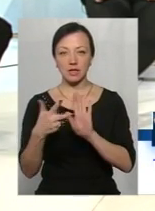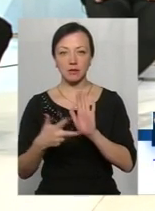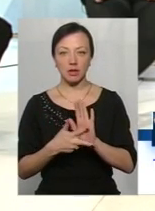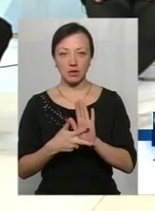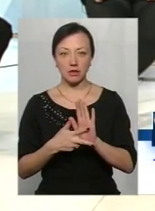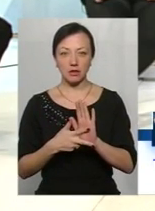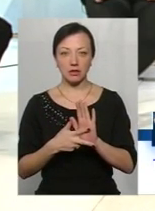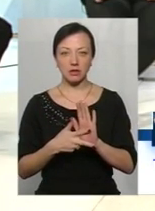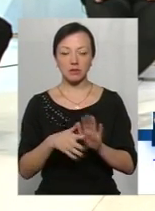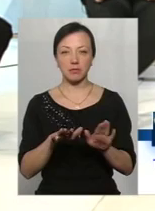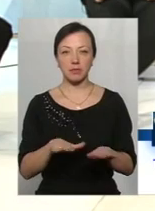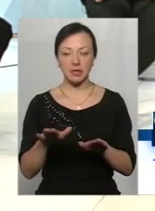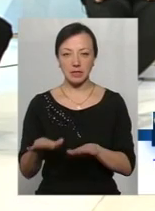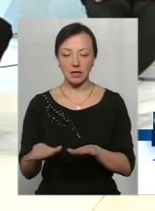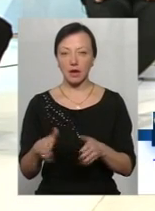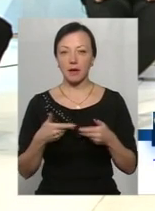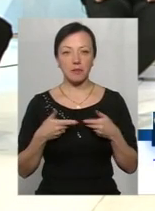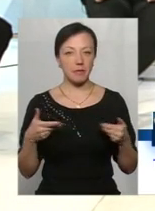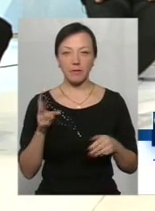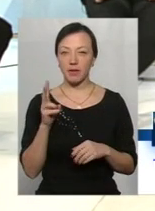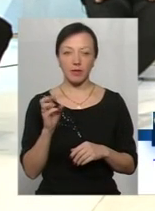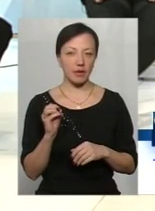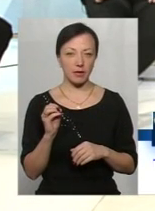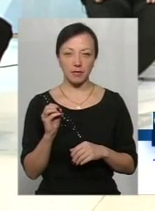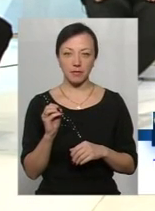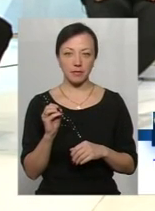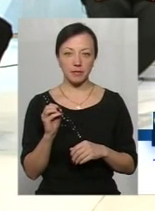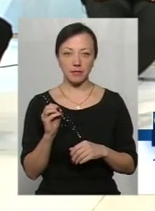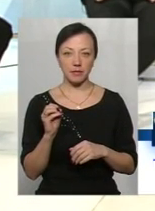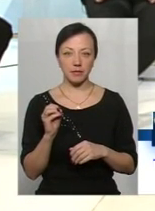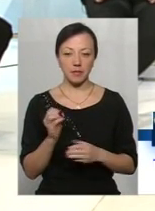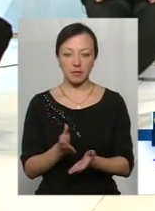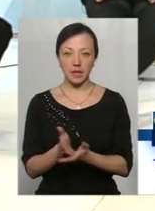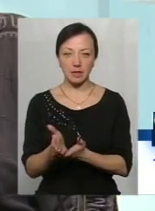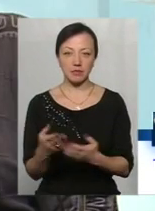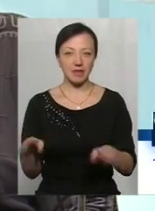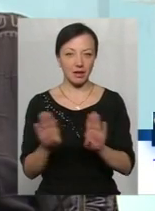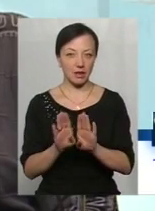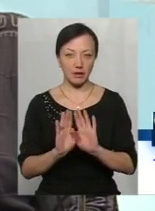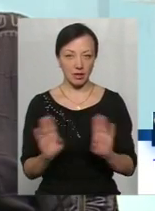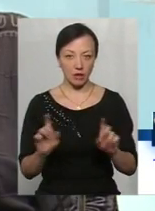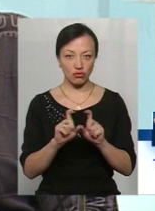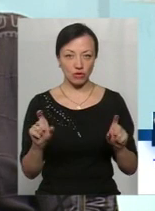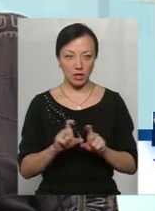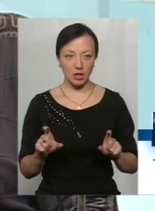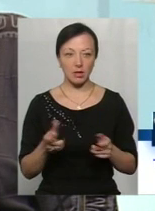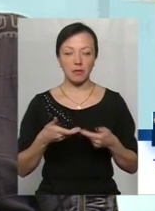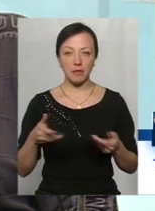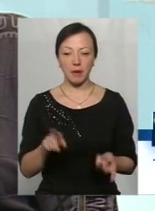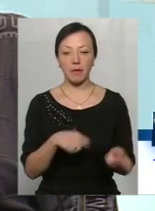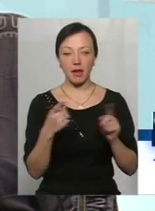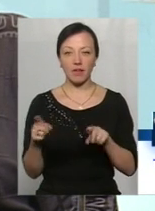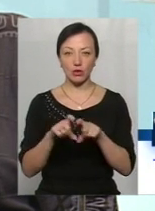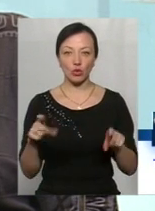місць. Ми не пішли по принципу закриття шкіл. Ми перевели